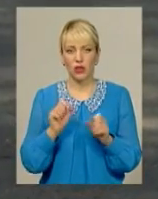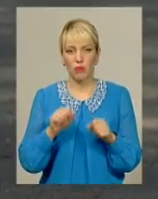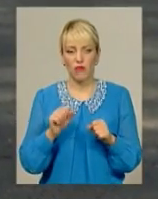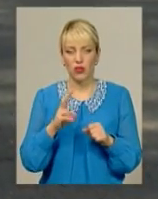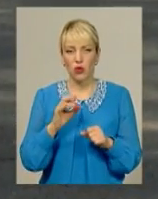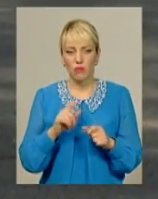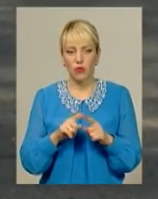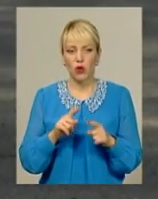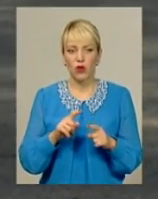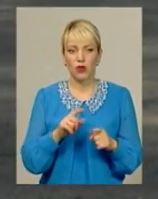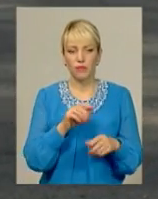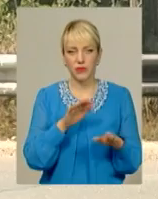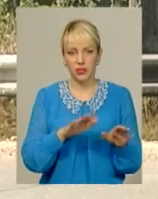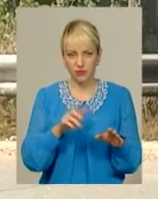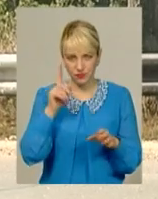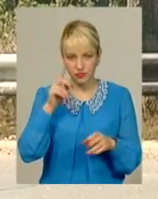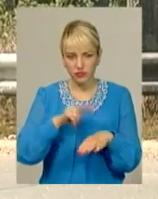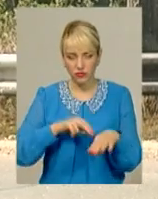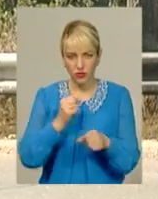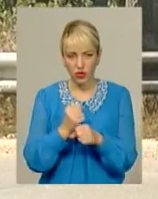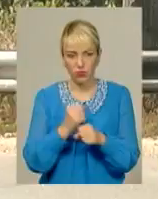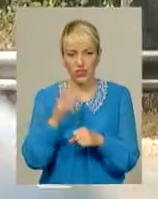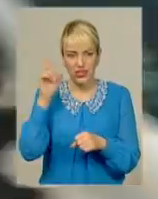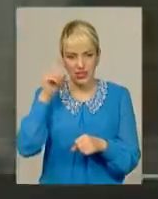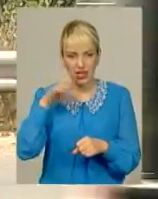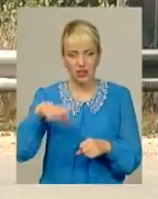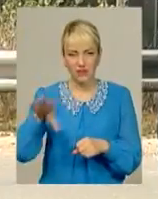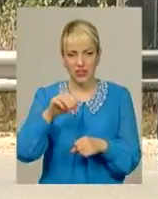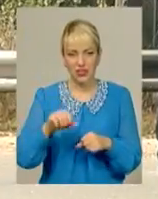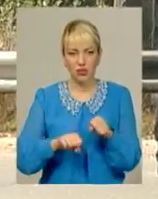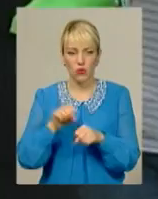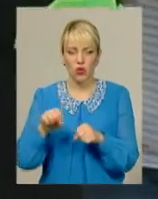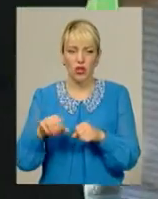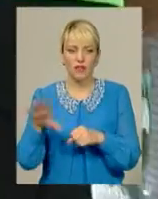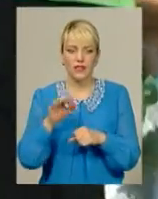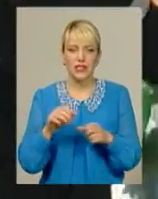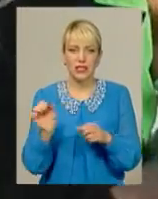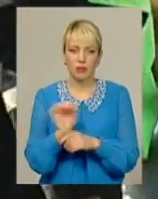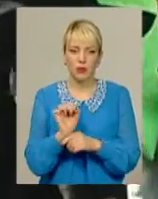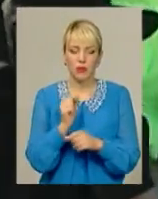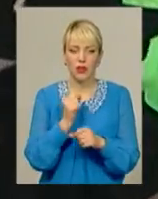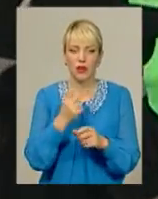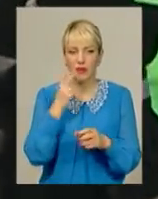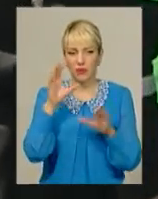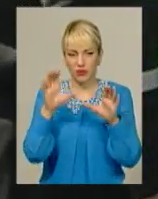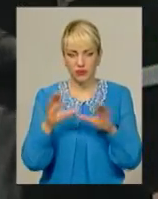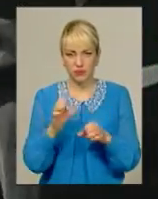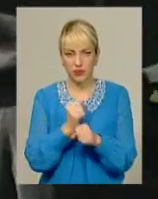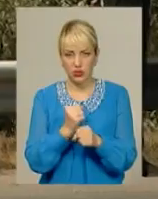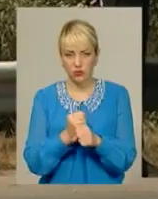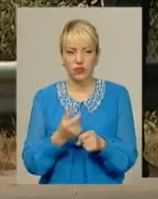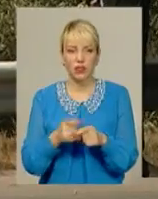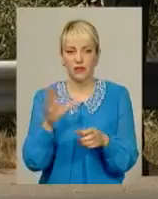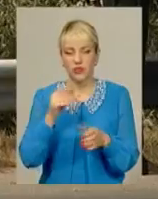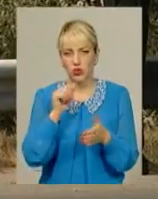про облаву знали самі правопорушники. Адже усі зупинені автомобілісти перевозили людей легально та старанно демонстрували усі дозвільні